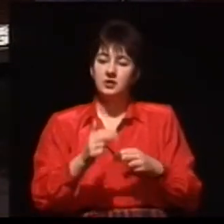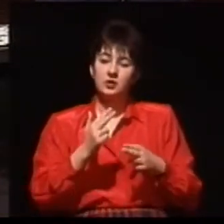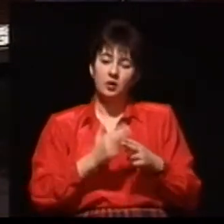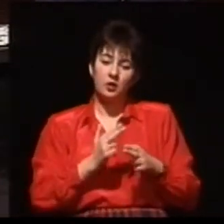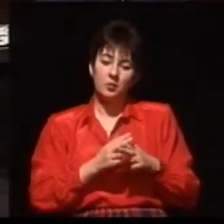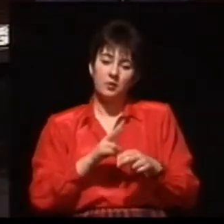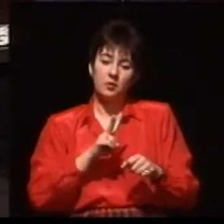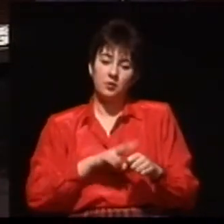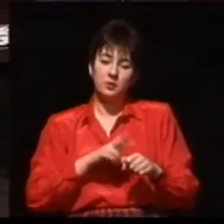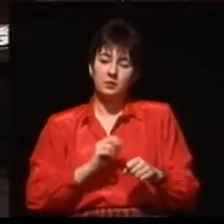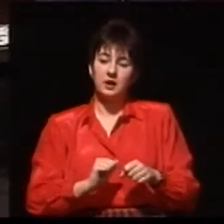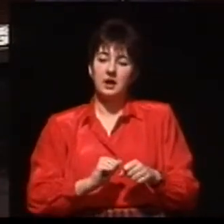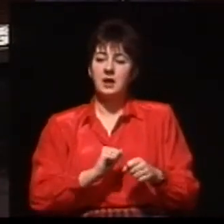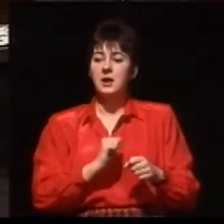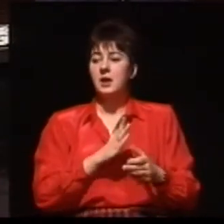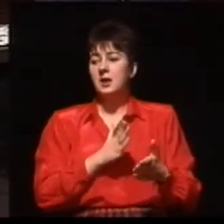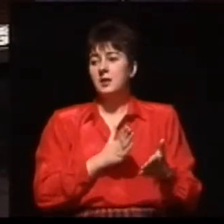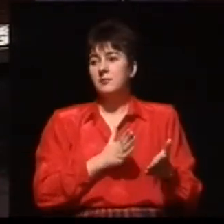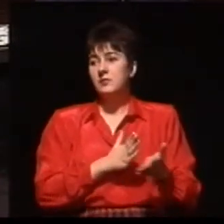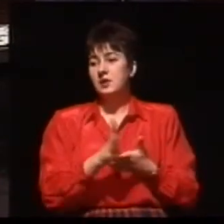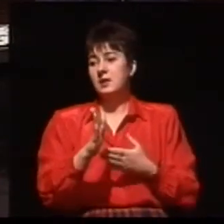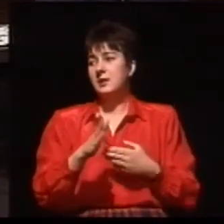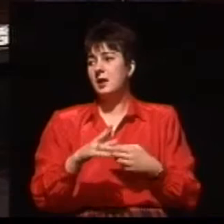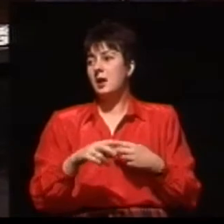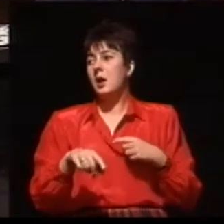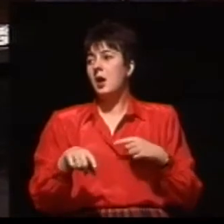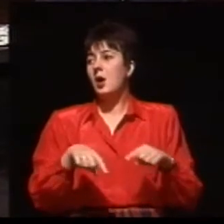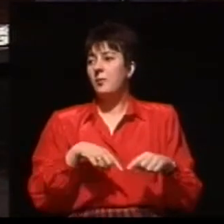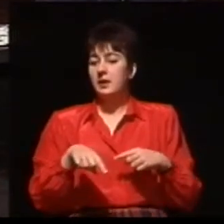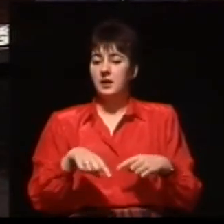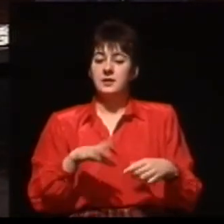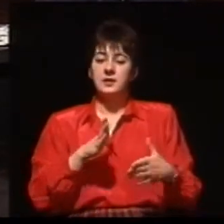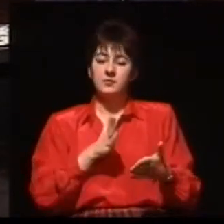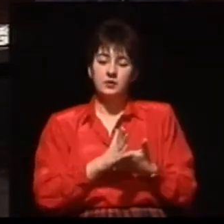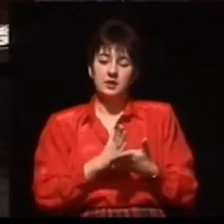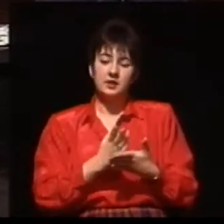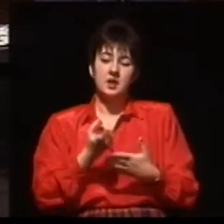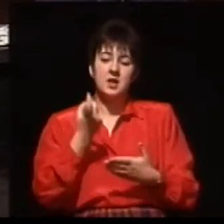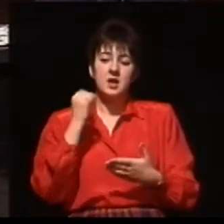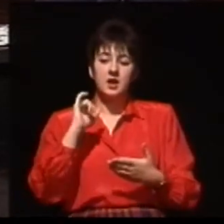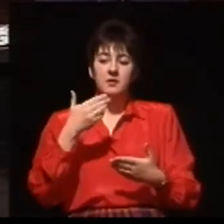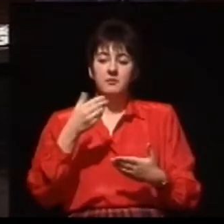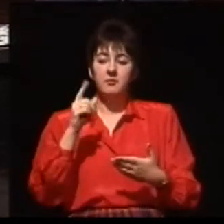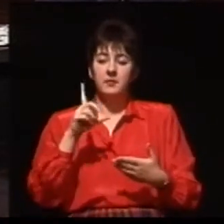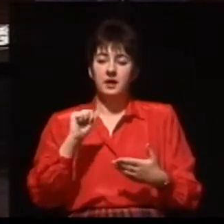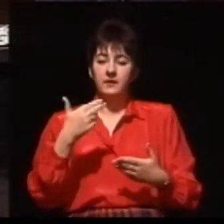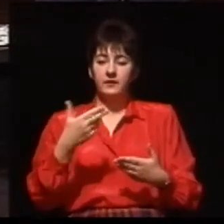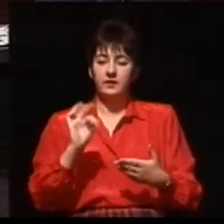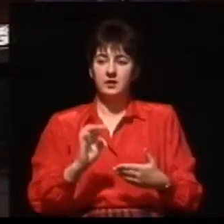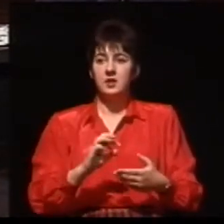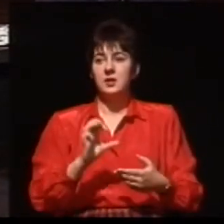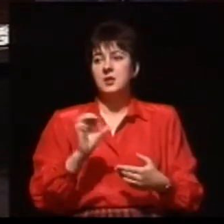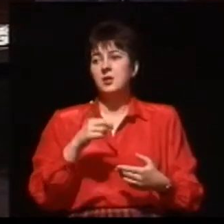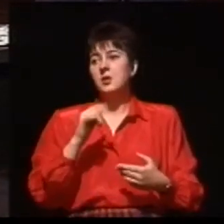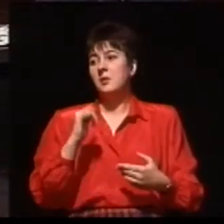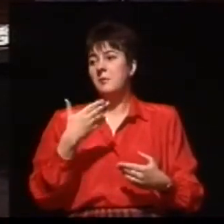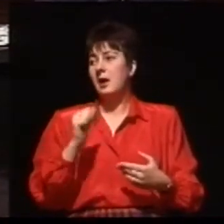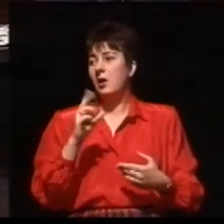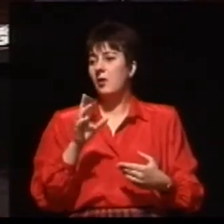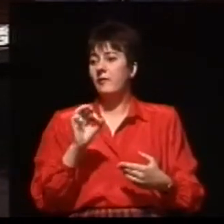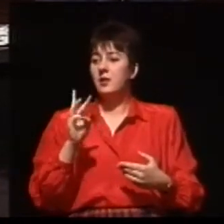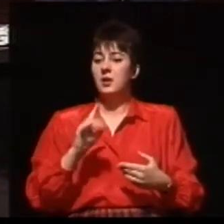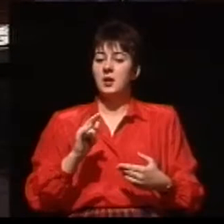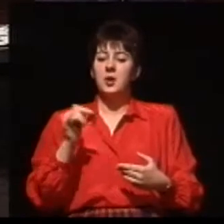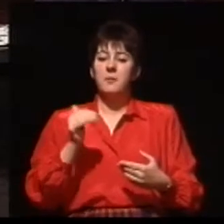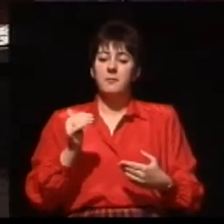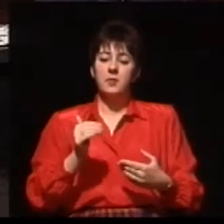Czy też może odwrotnie? W hałaśliwym społeczeństwie, w hałaśliwym świecie głuchota będzie coraz częstszym zjawiskiem i można ją